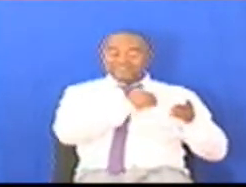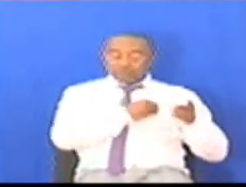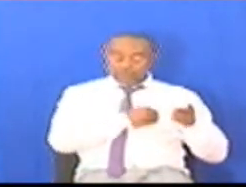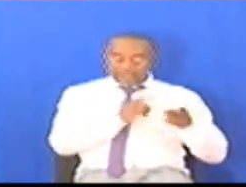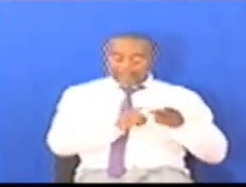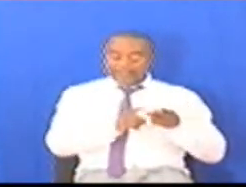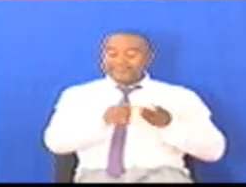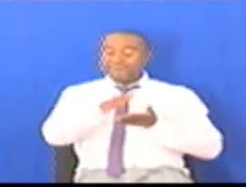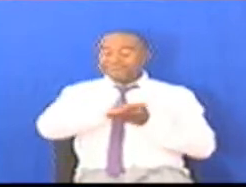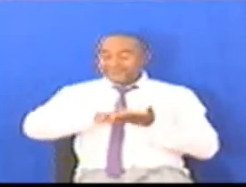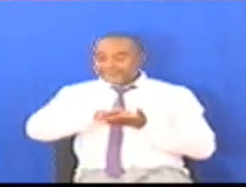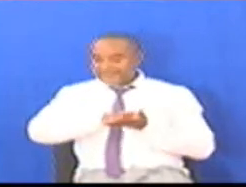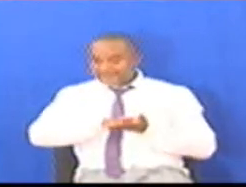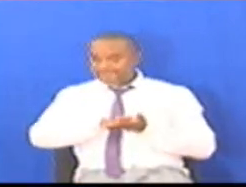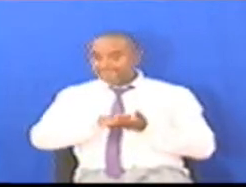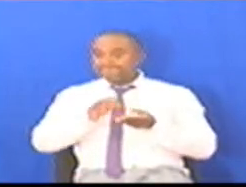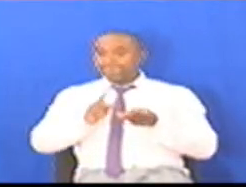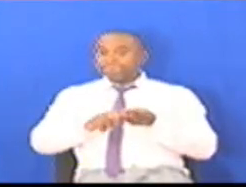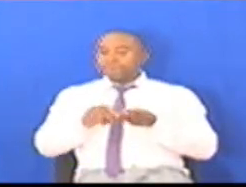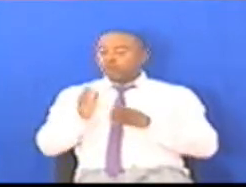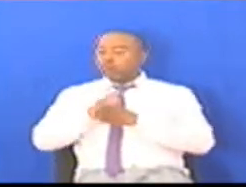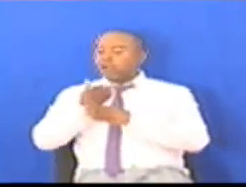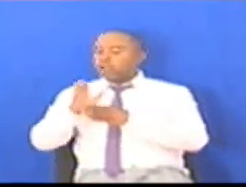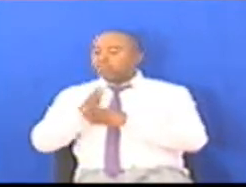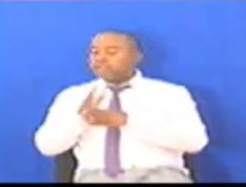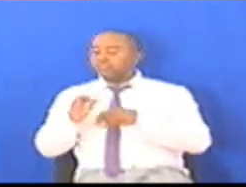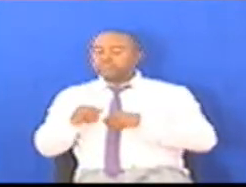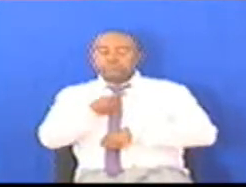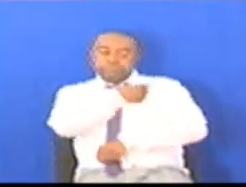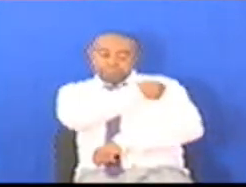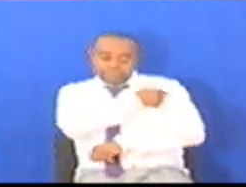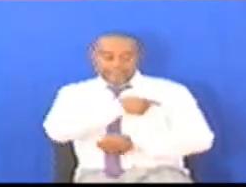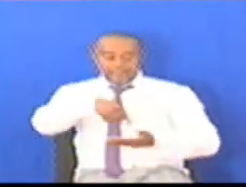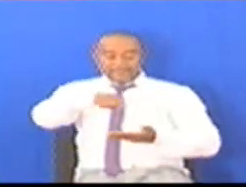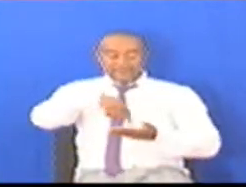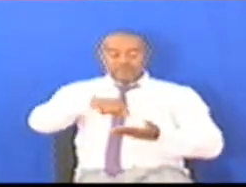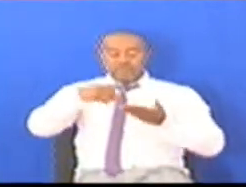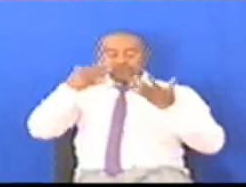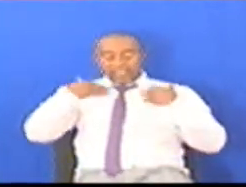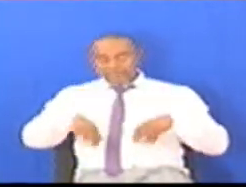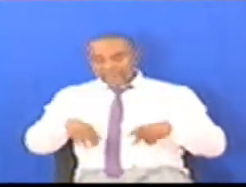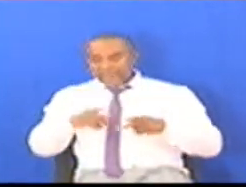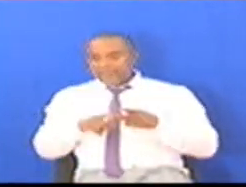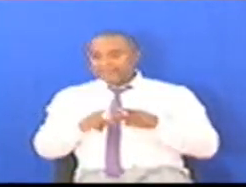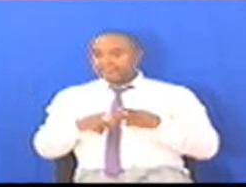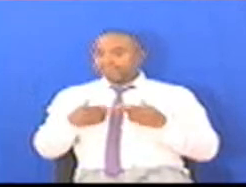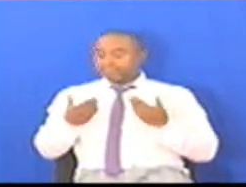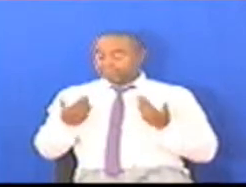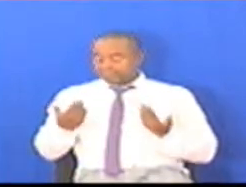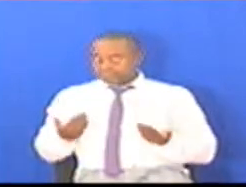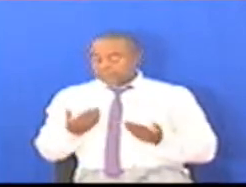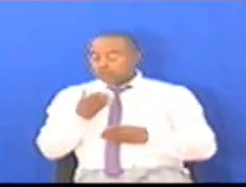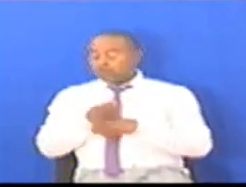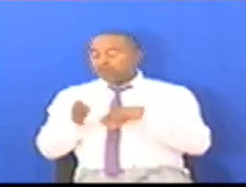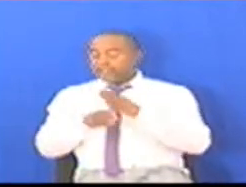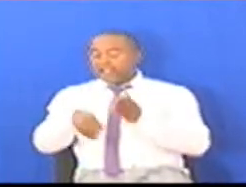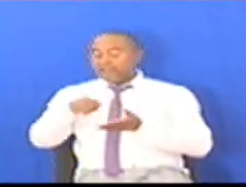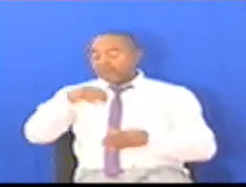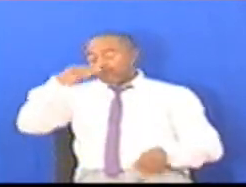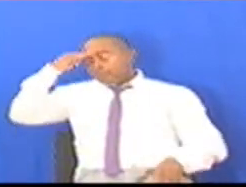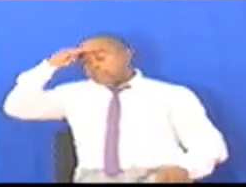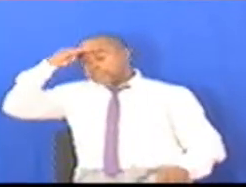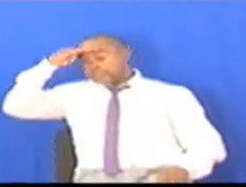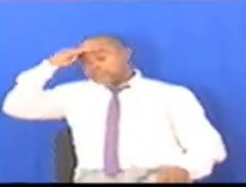shule za msingi Walishiriki katika ukarabati Wazahanati na vituo vya afya Ujenzi wa vituo vya polisi Na kathalika